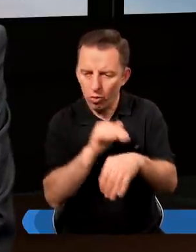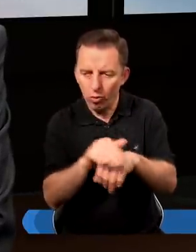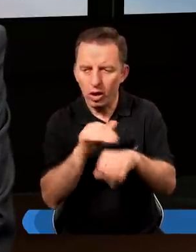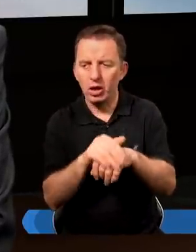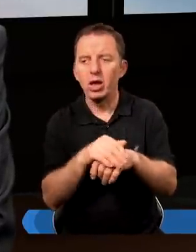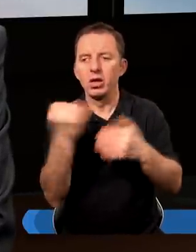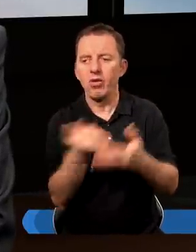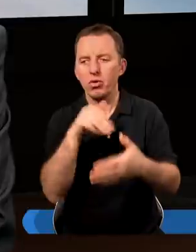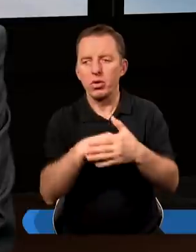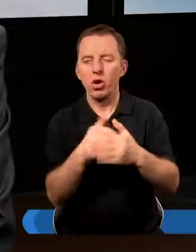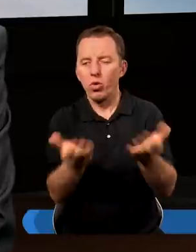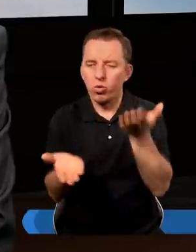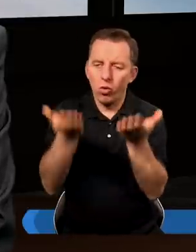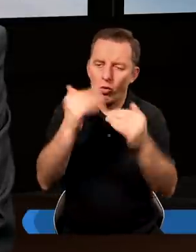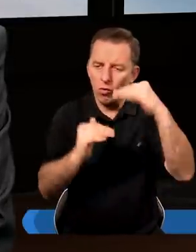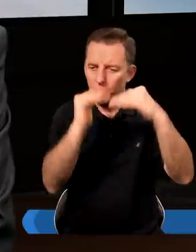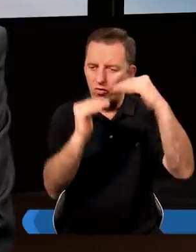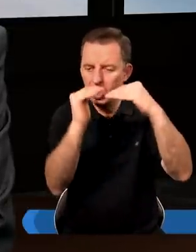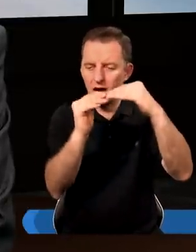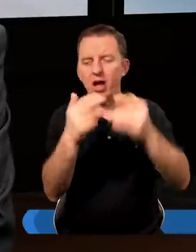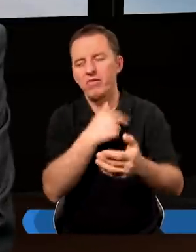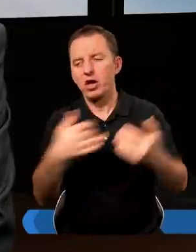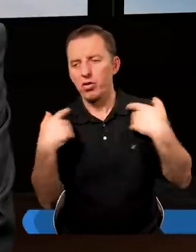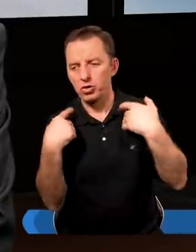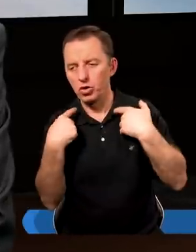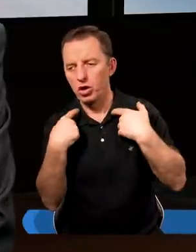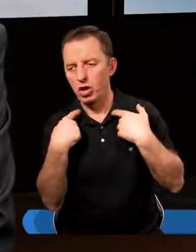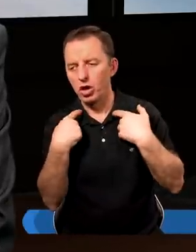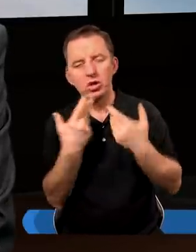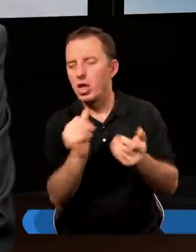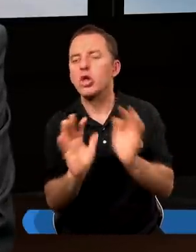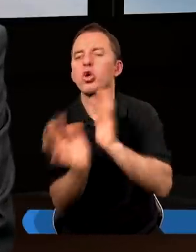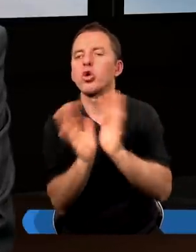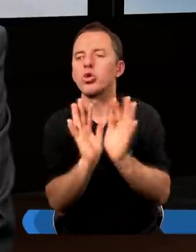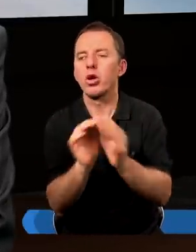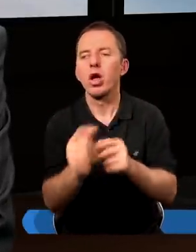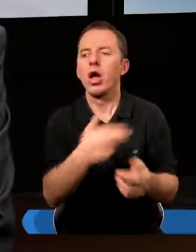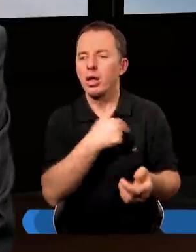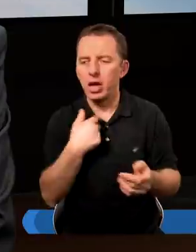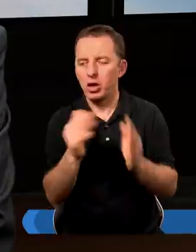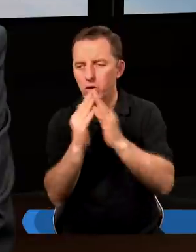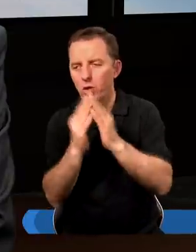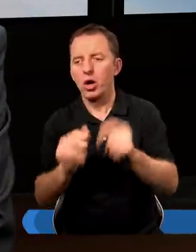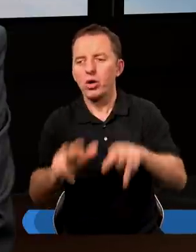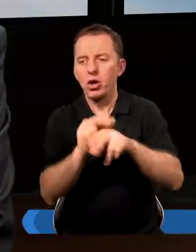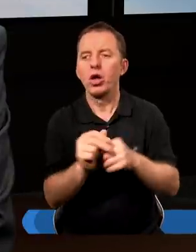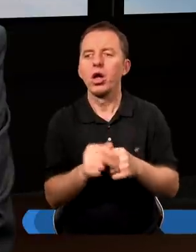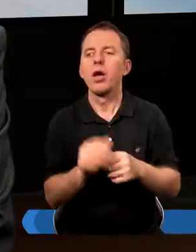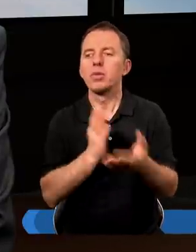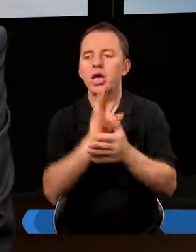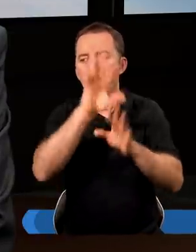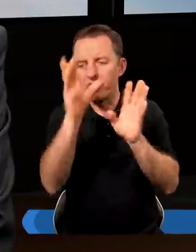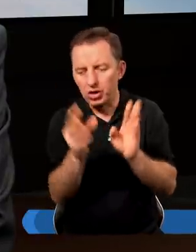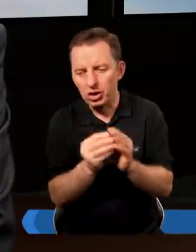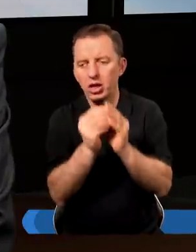Twojej łasce potrafili zachować tę równowagę w naszym życiu, abyśmy troszczyli się o nasze domo, nasze rodziny, ale przede